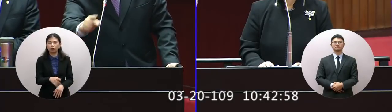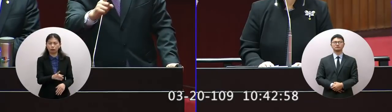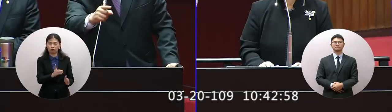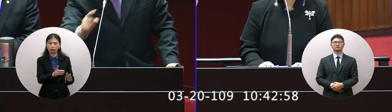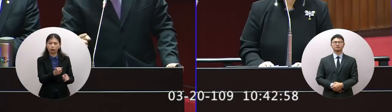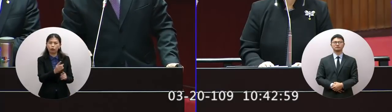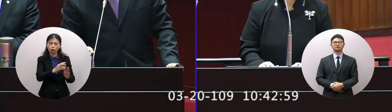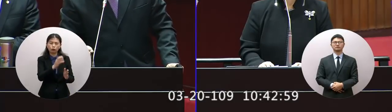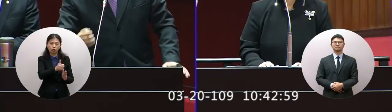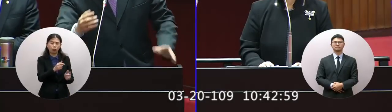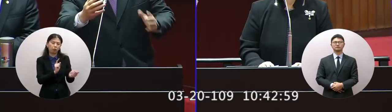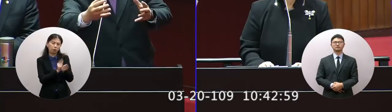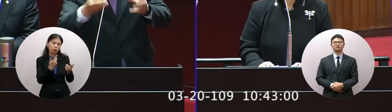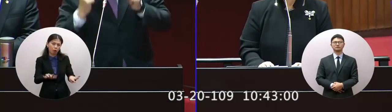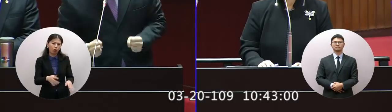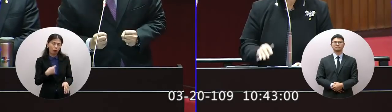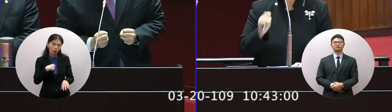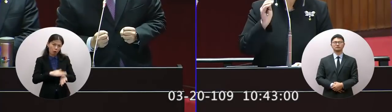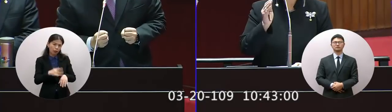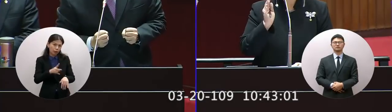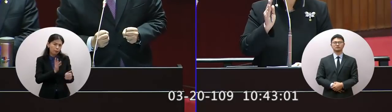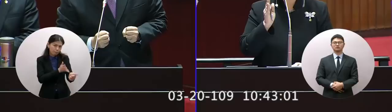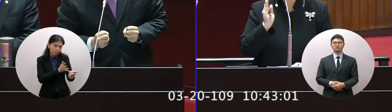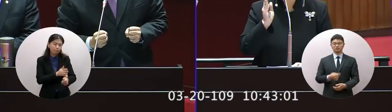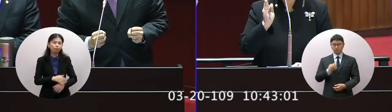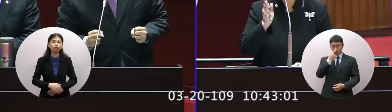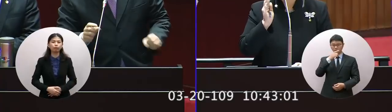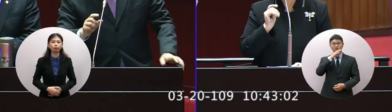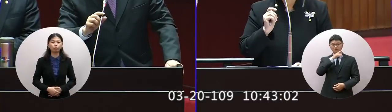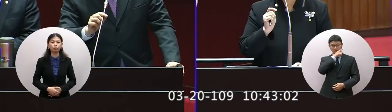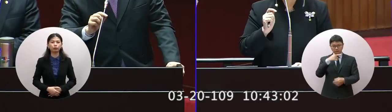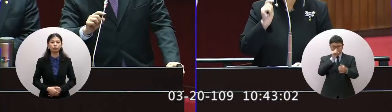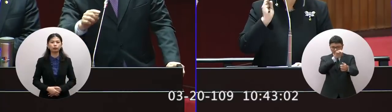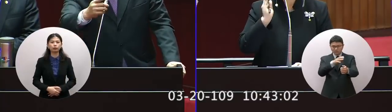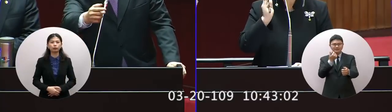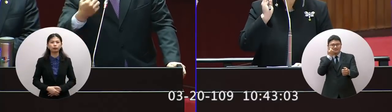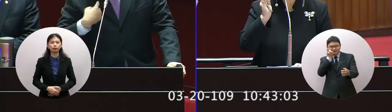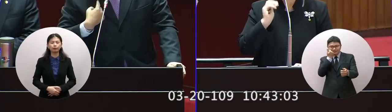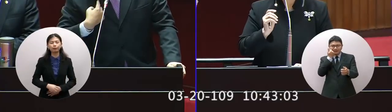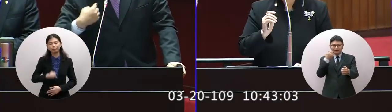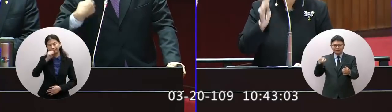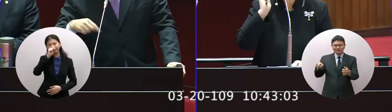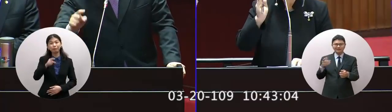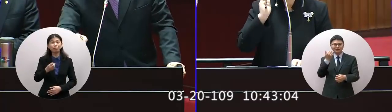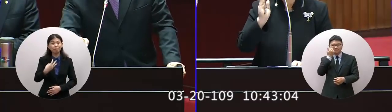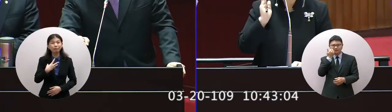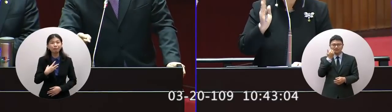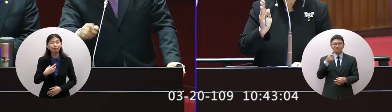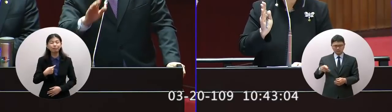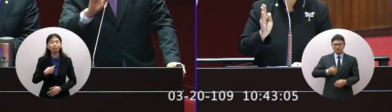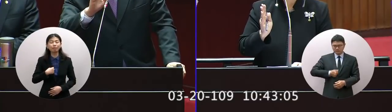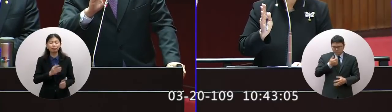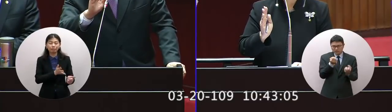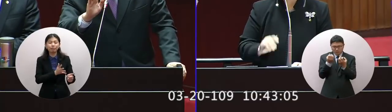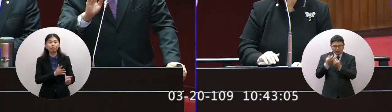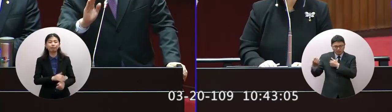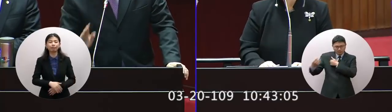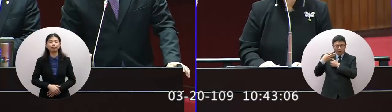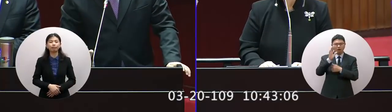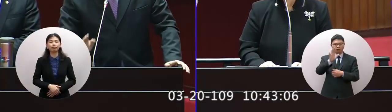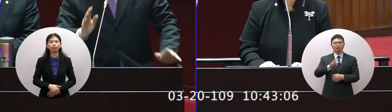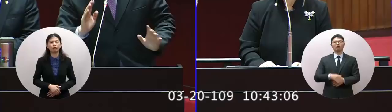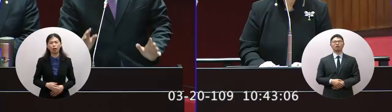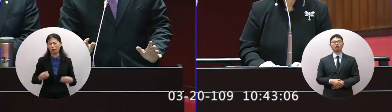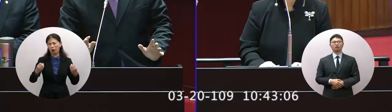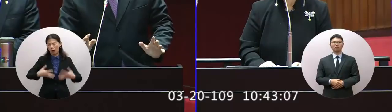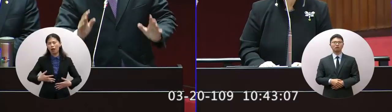瞭解到底委員你說會什麼還是就有一個援我就再跟你說什麼我來瞭解照說是